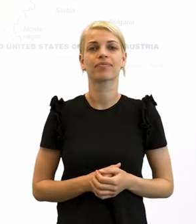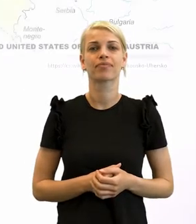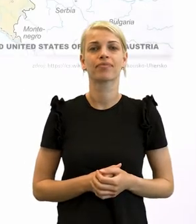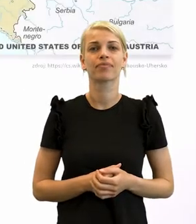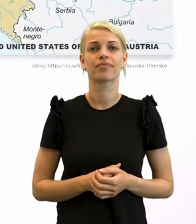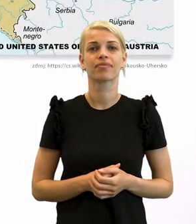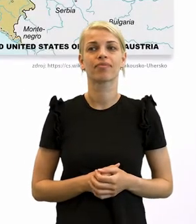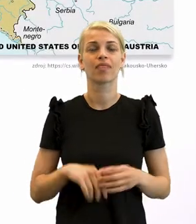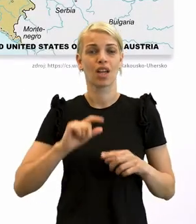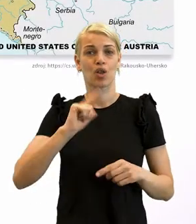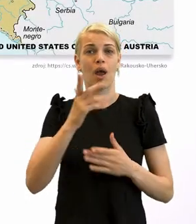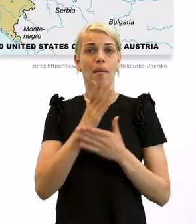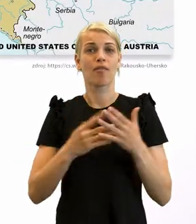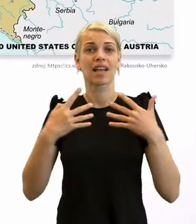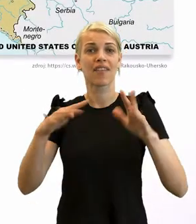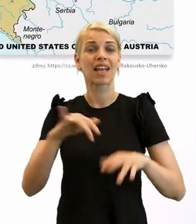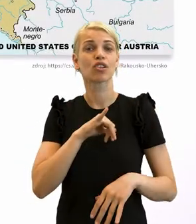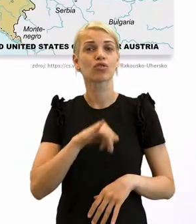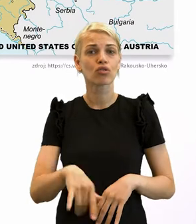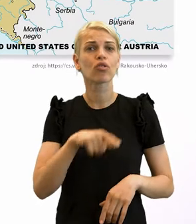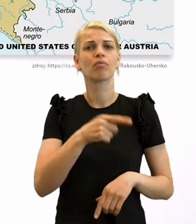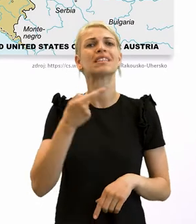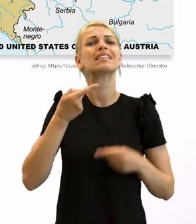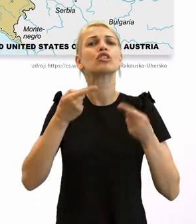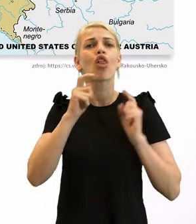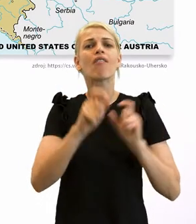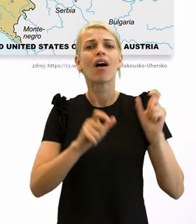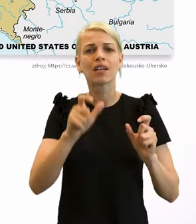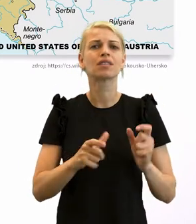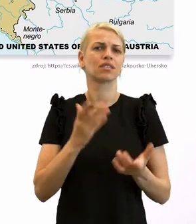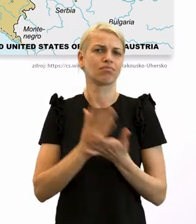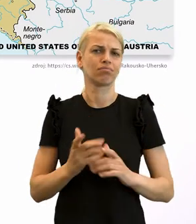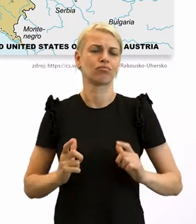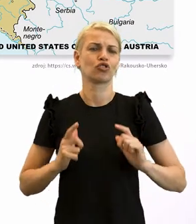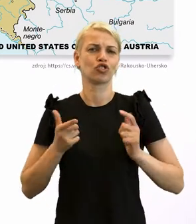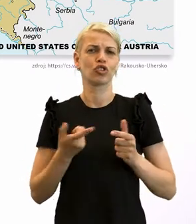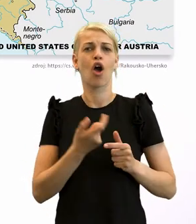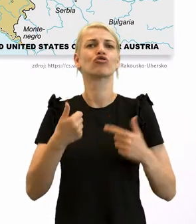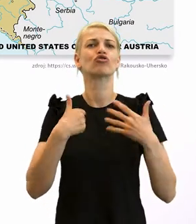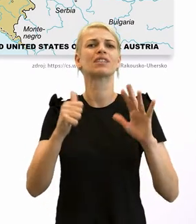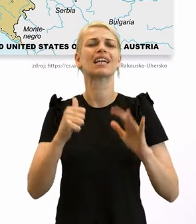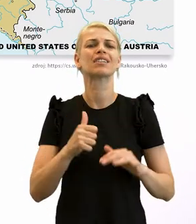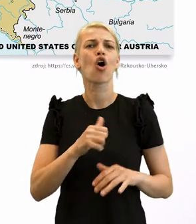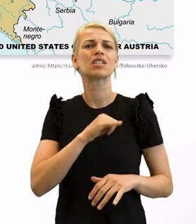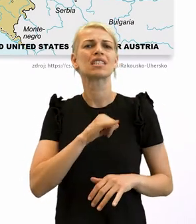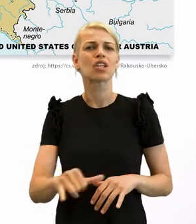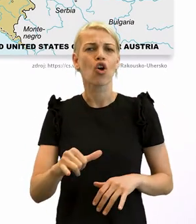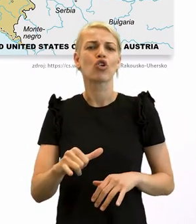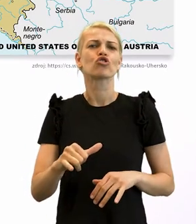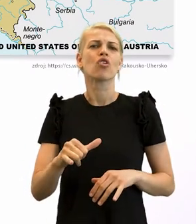V druhej polovici 19. storočia žili Slováci v Uhorsku, ktoré bolo už od 16. storočia súčasťou